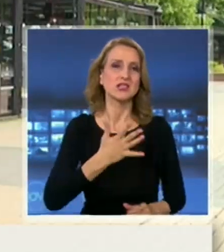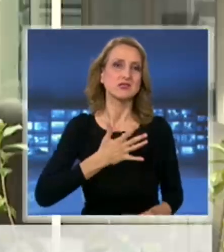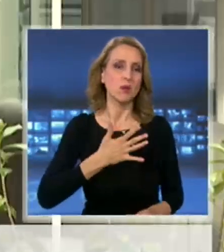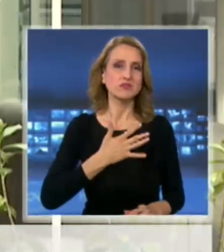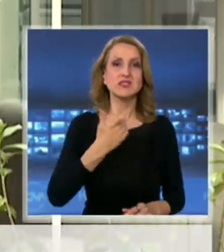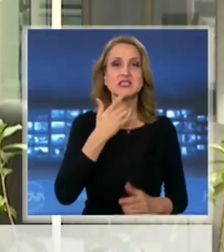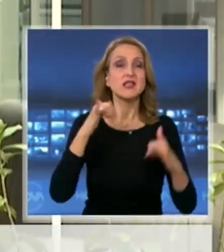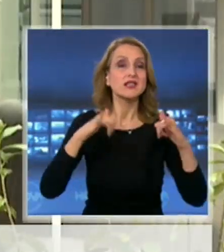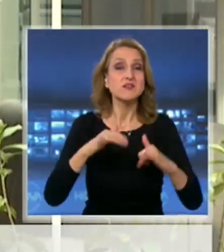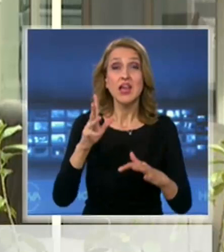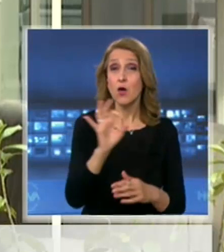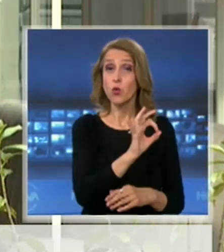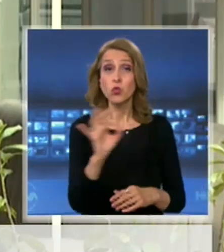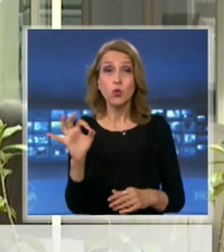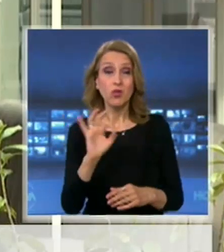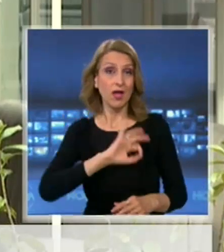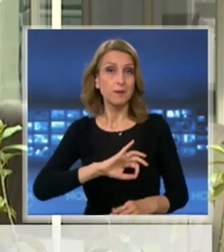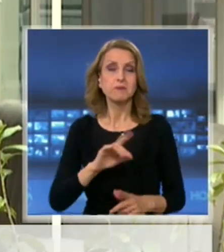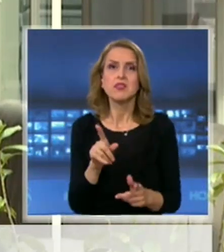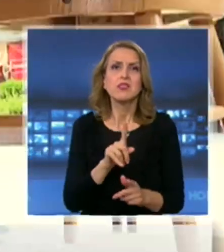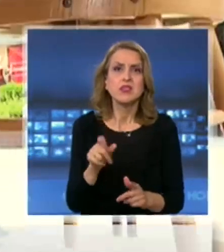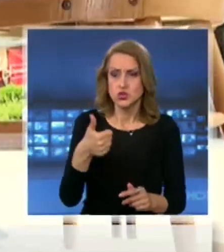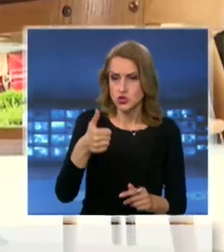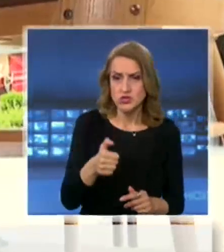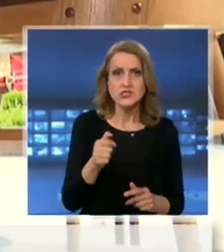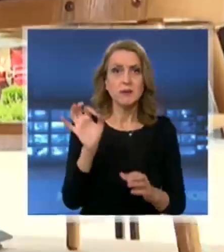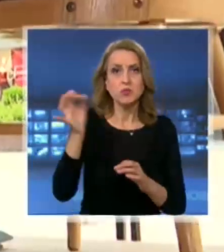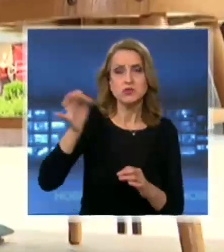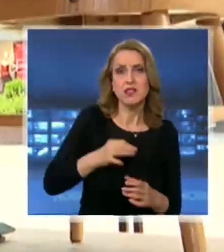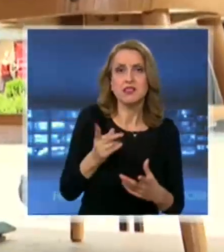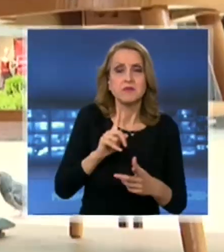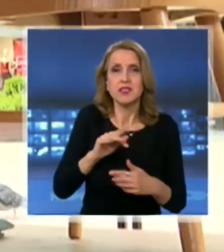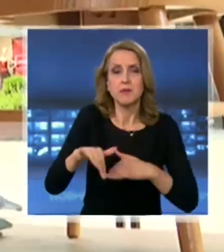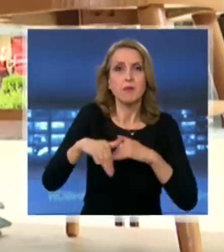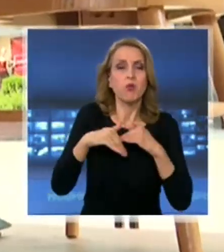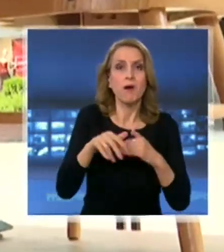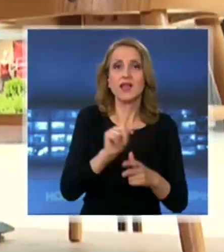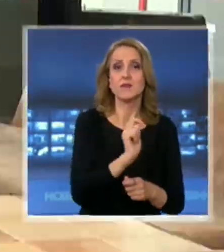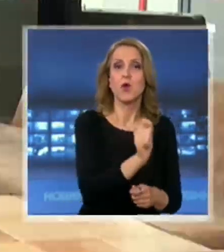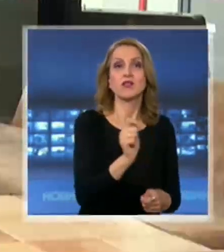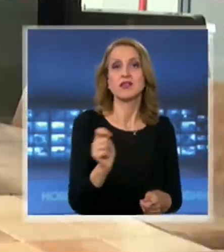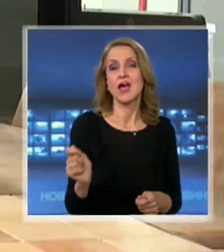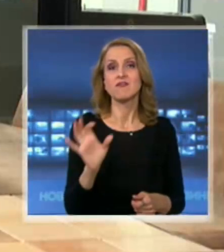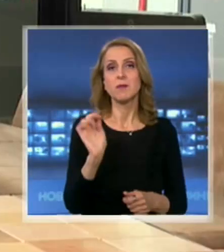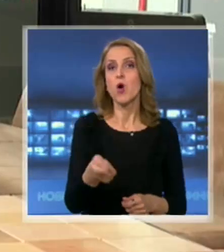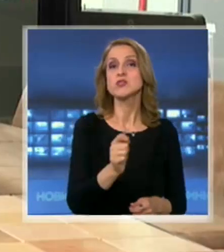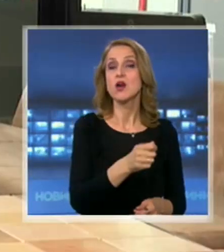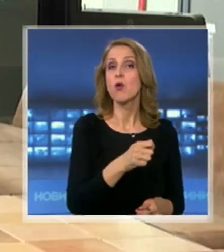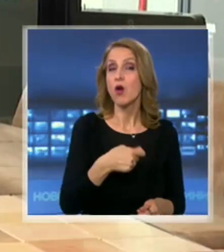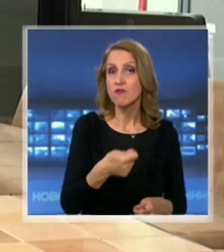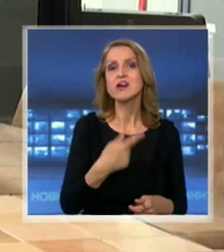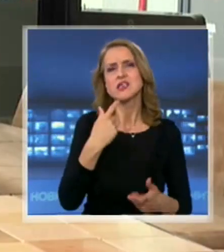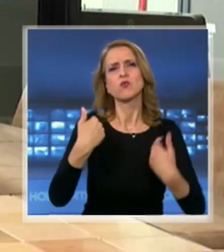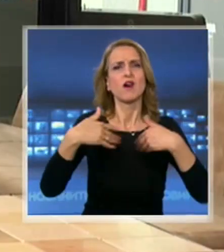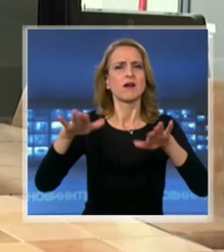защото при нулеви приходи е непосилно за търговците да плащат осигуровки. Това довело и до масово пускане на служителите в неплатена